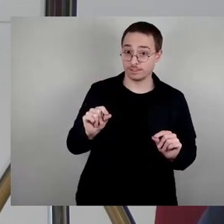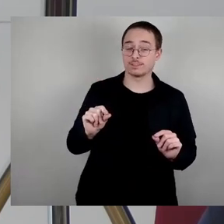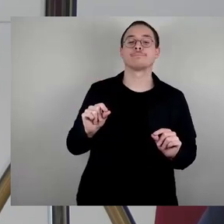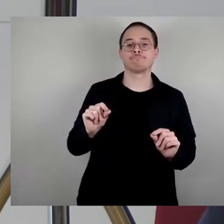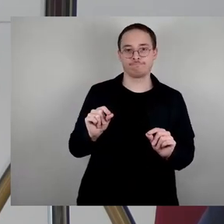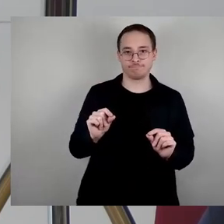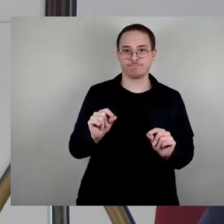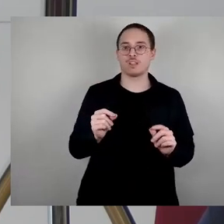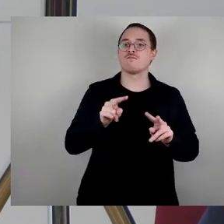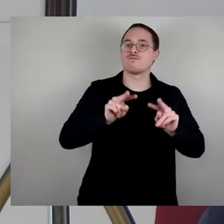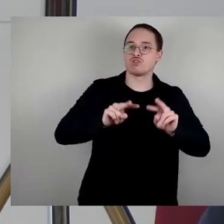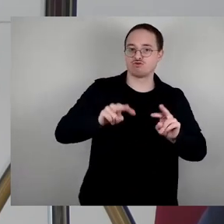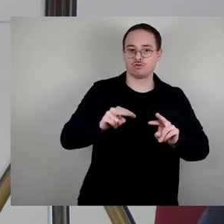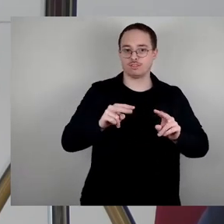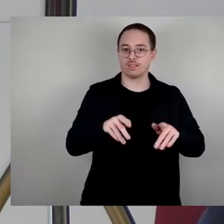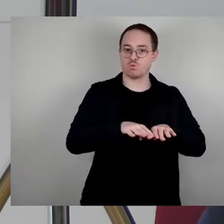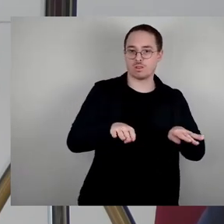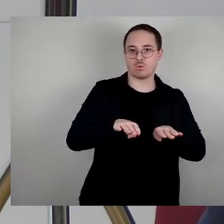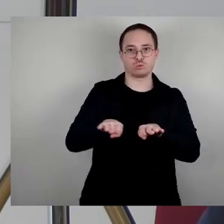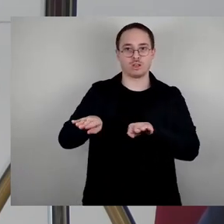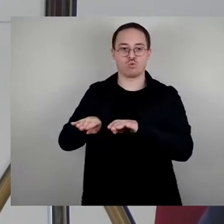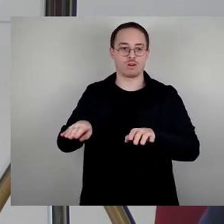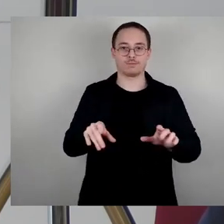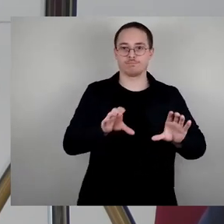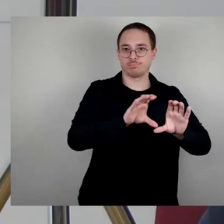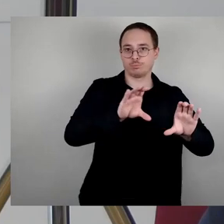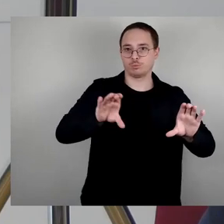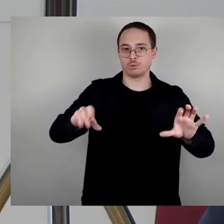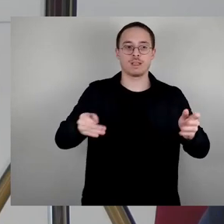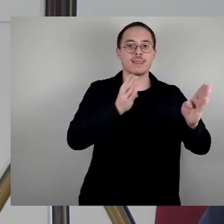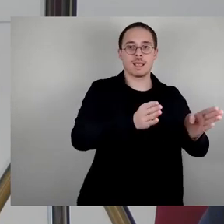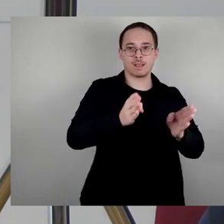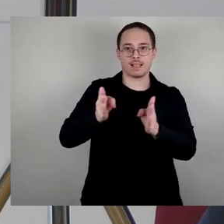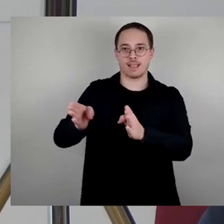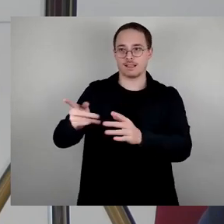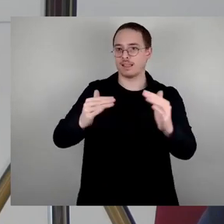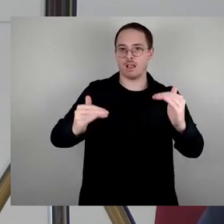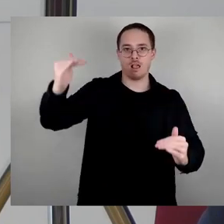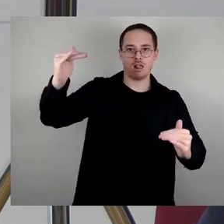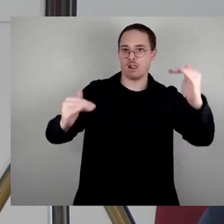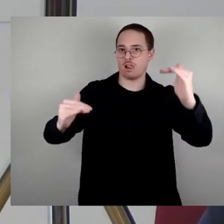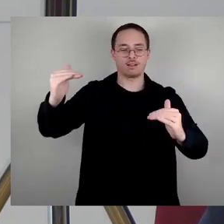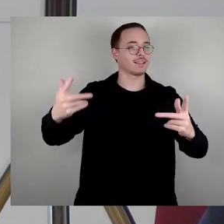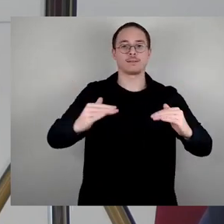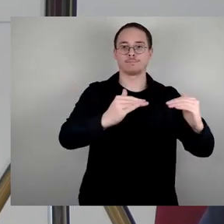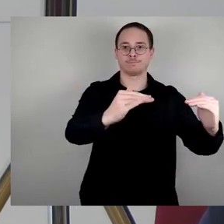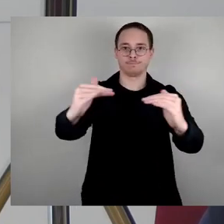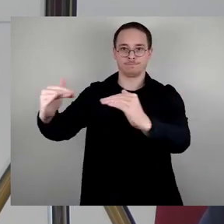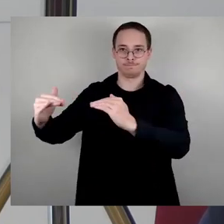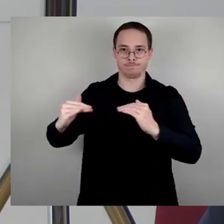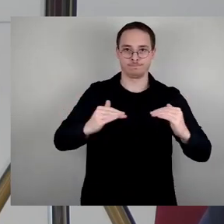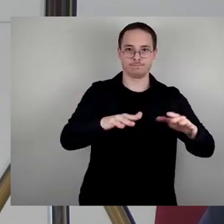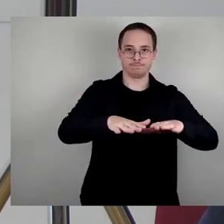erinnerungskulturellen Ansätzen, wie wir sie derzeit in unserer Stadt erleben. Kommen wir zum Altmarkt. Die